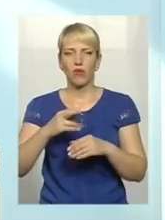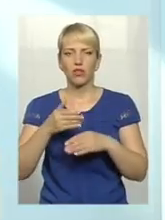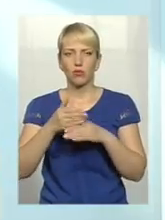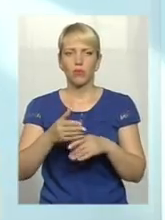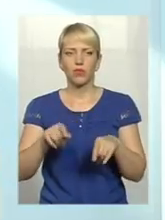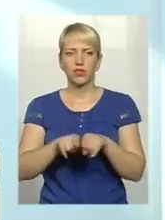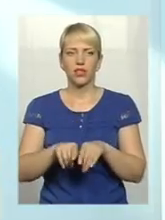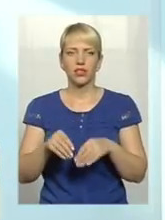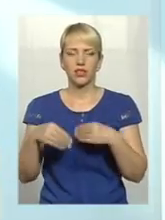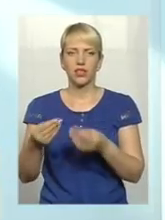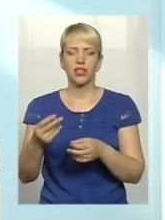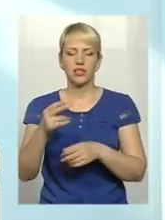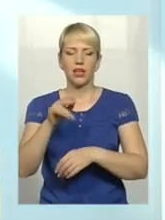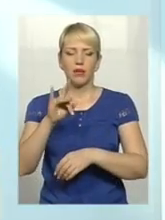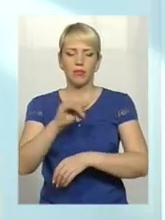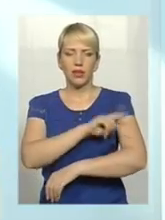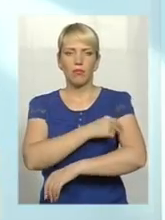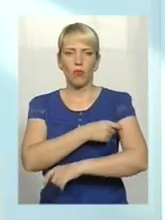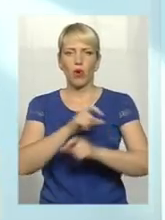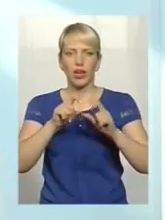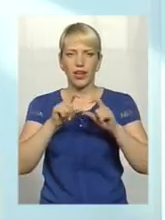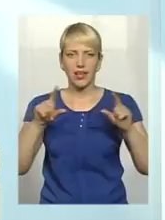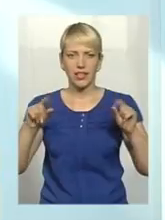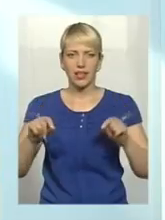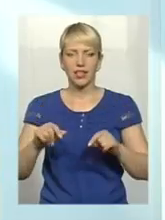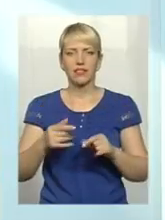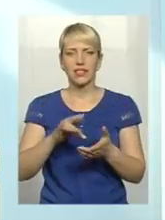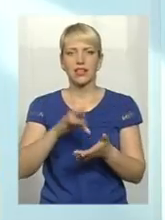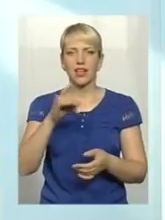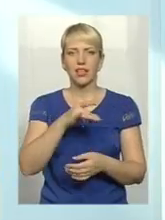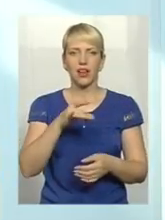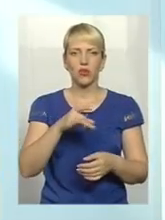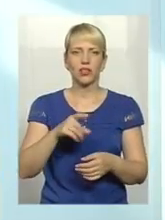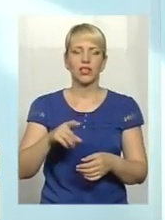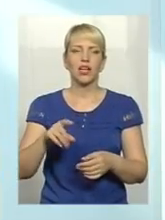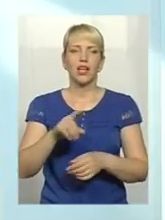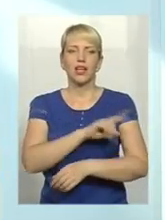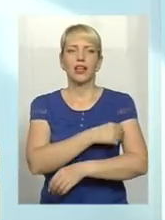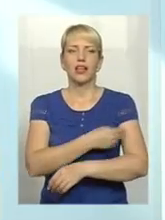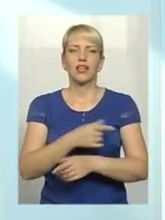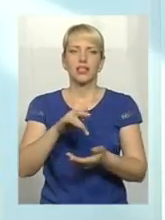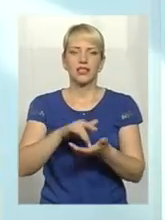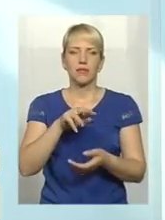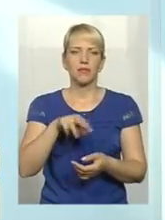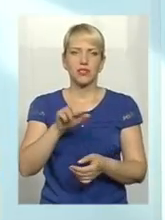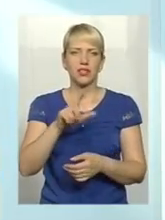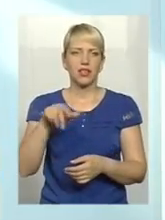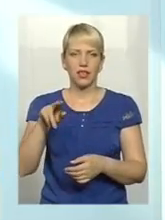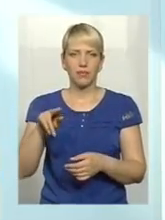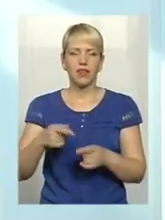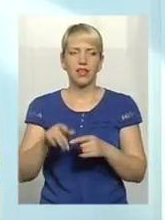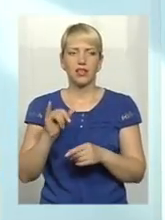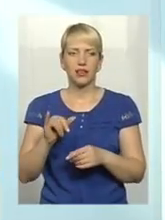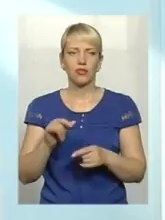Це і при поліклініках центральних районних лікарень, і при центрі ПМСД. Тому,